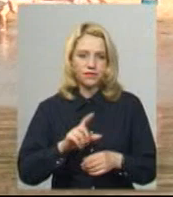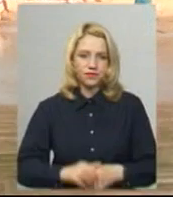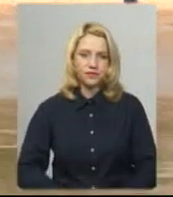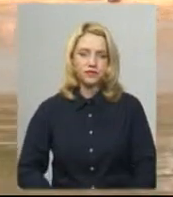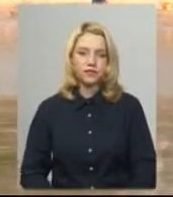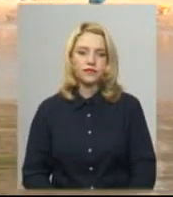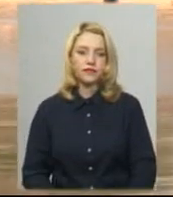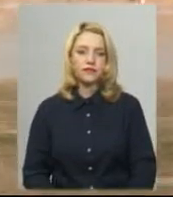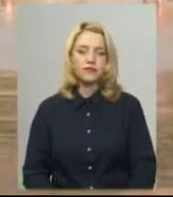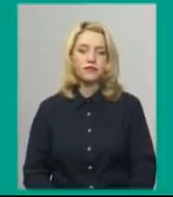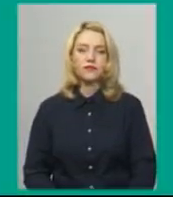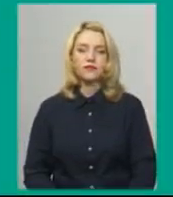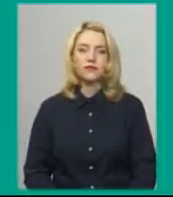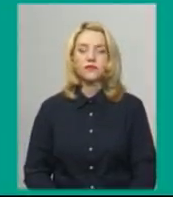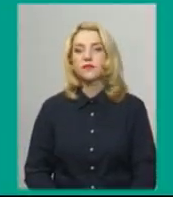Суспільному. Хмельницький.